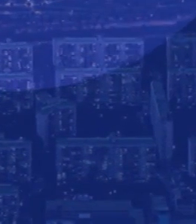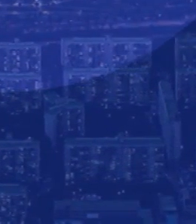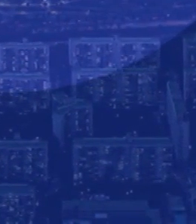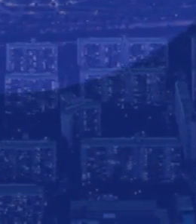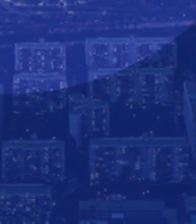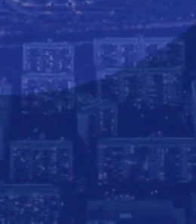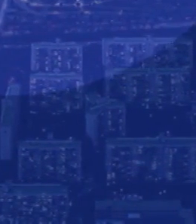기상캐스터 기상캐스터 기상캐스터 기상캐스터